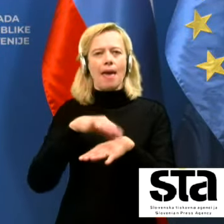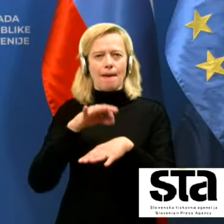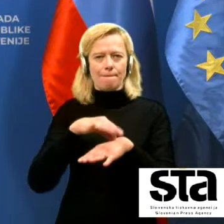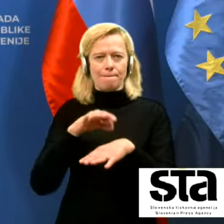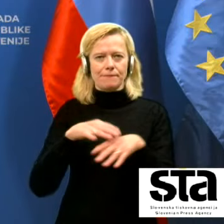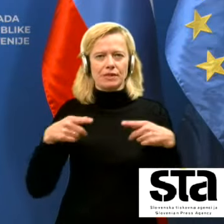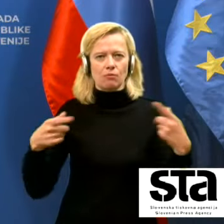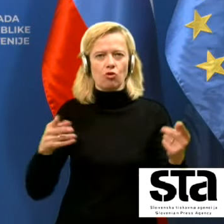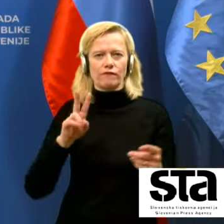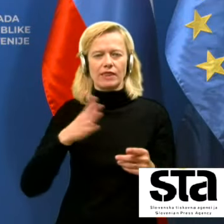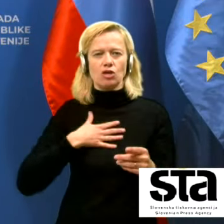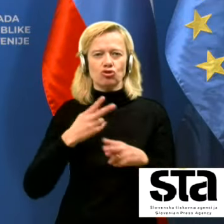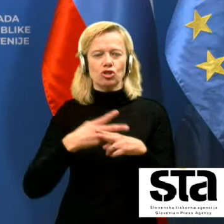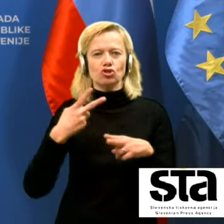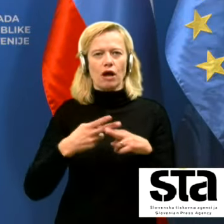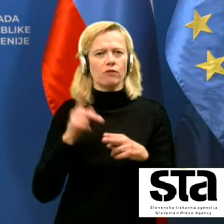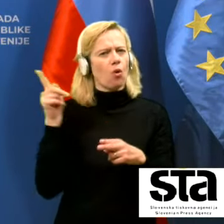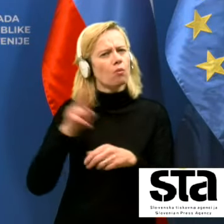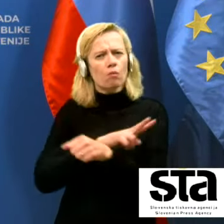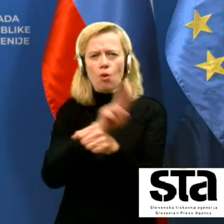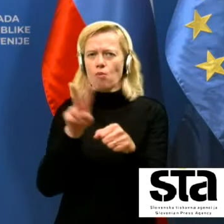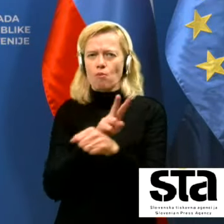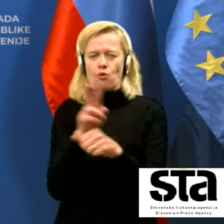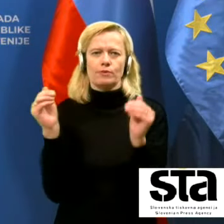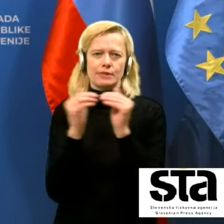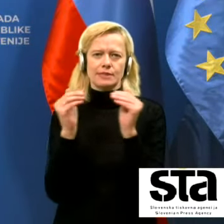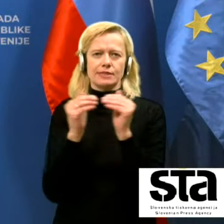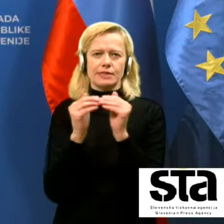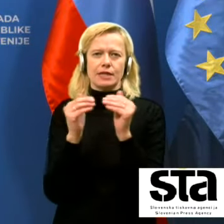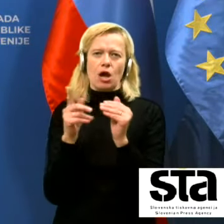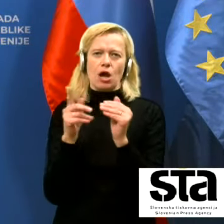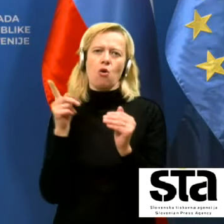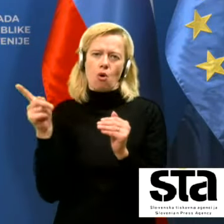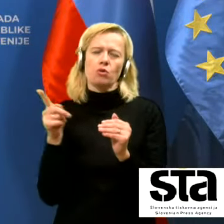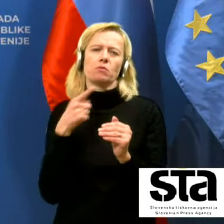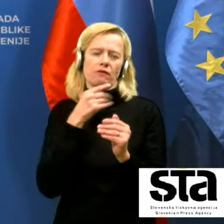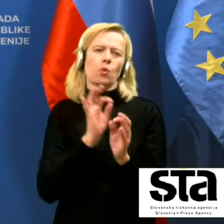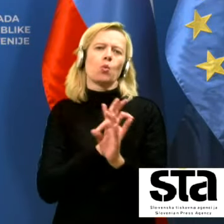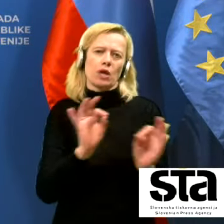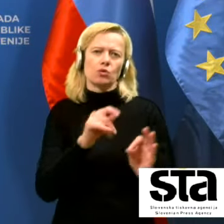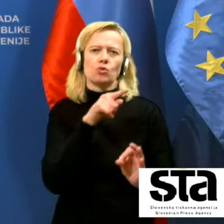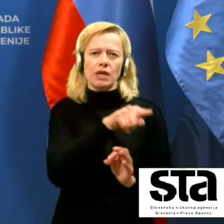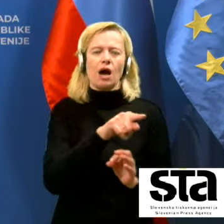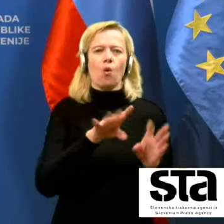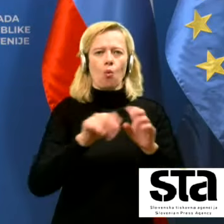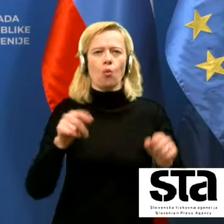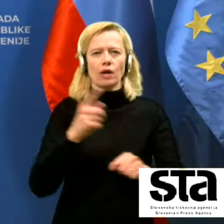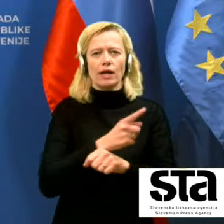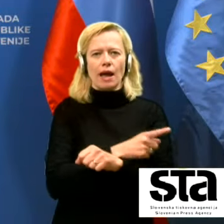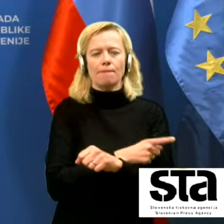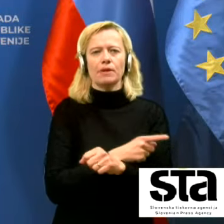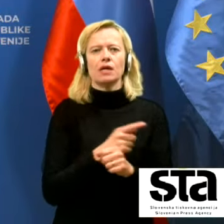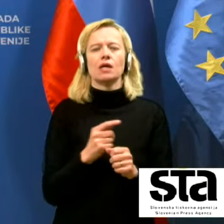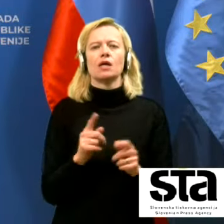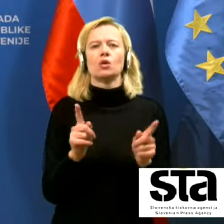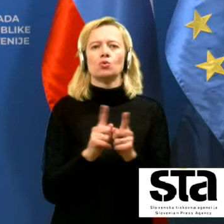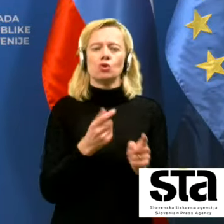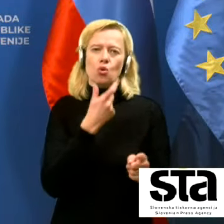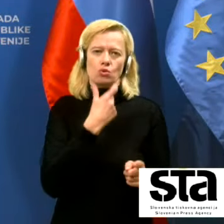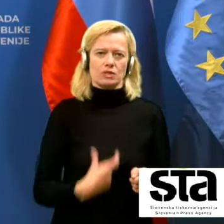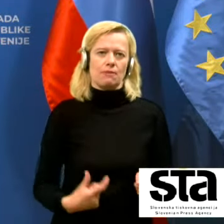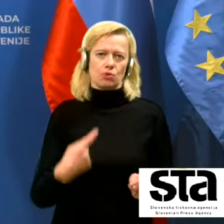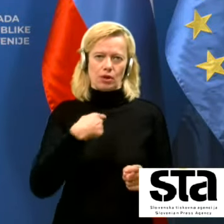in seveda se popolnoma strinja in podpira takšen okrep in osebno seveda tudi jaz.